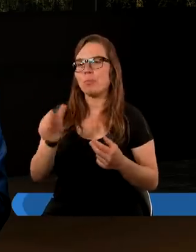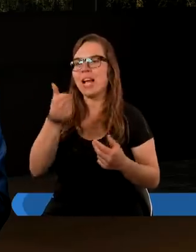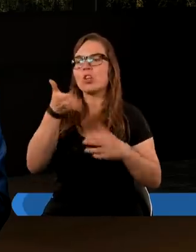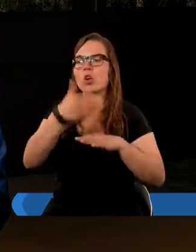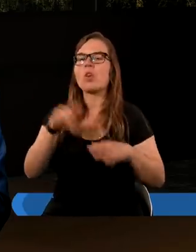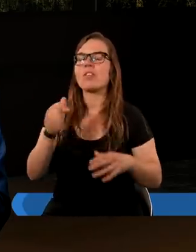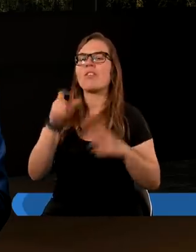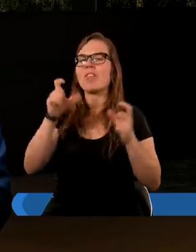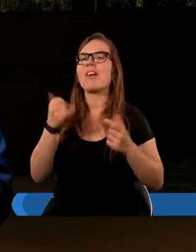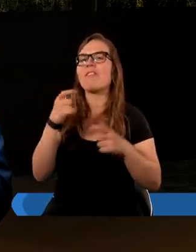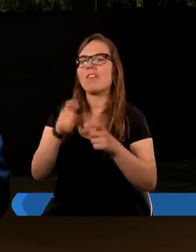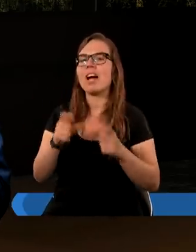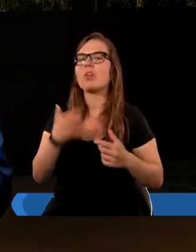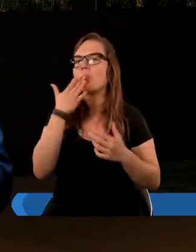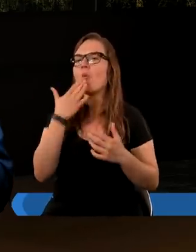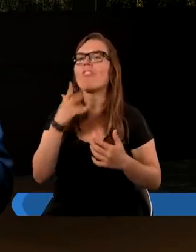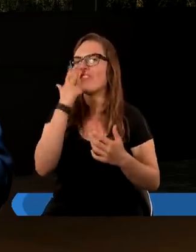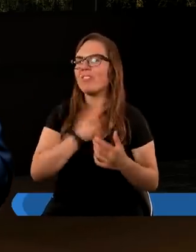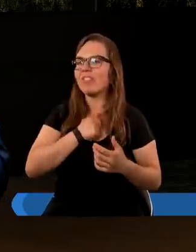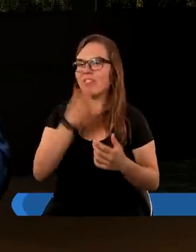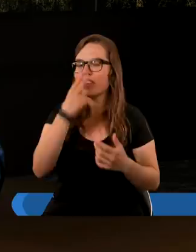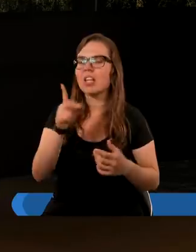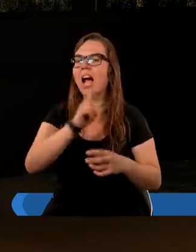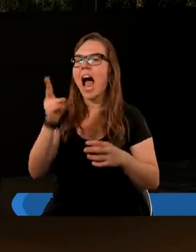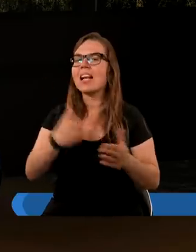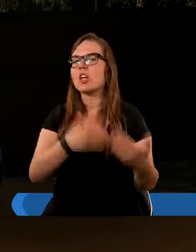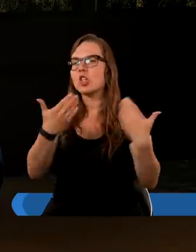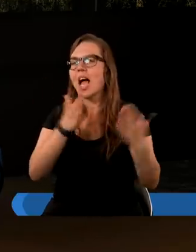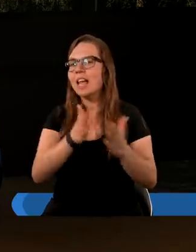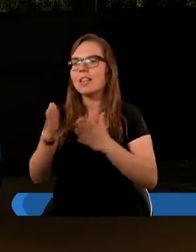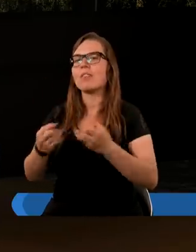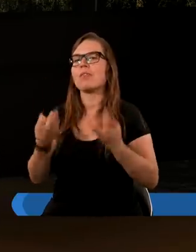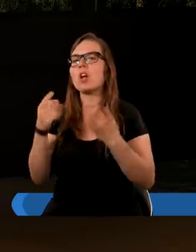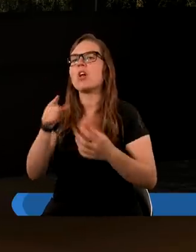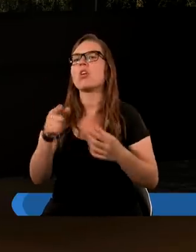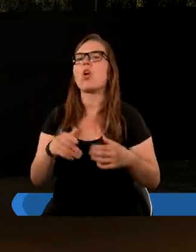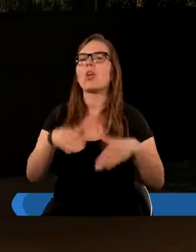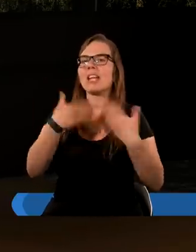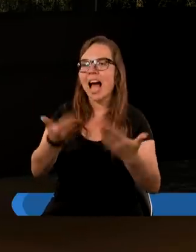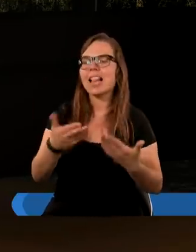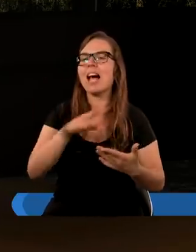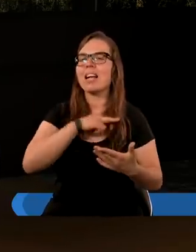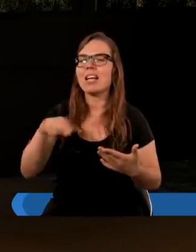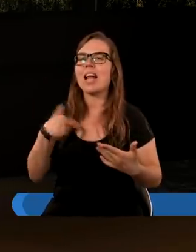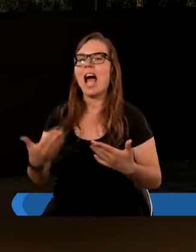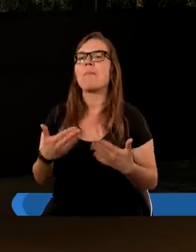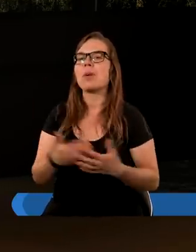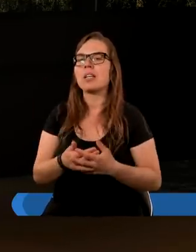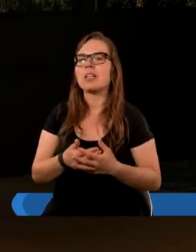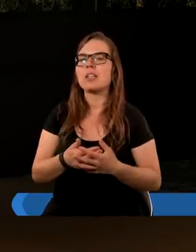rozdział i drugi, to widzimy wyraźnie, że Pan Bóg stwarzając każdy dzień nie tyle stworzył w danym dniu powiedzmy